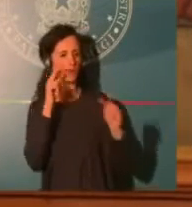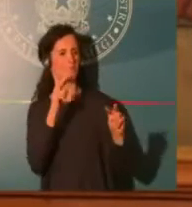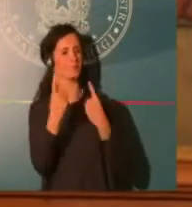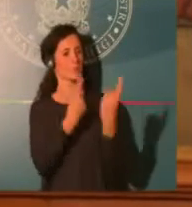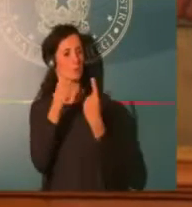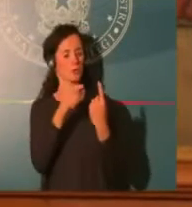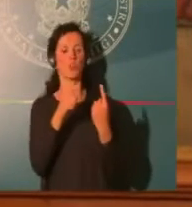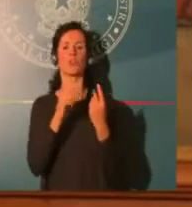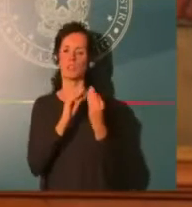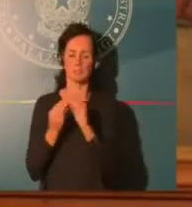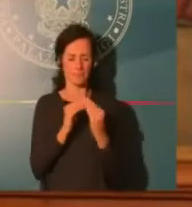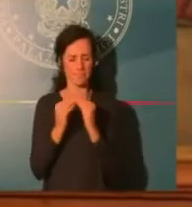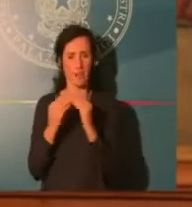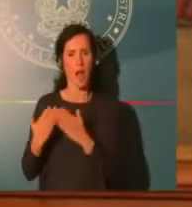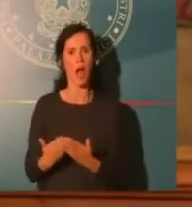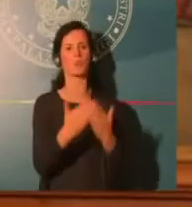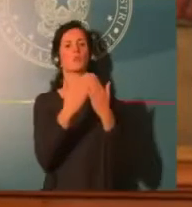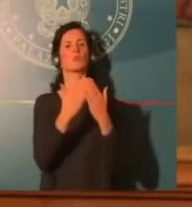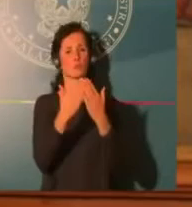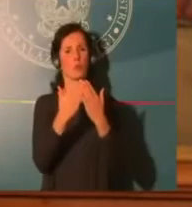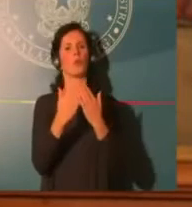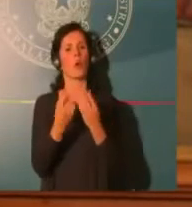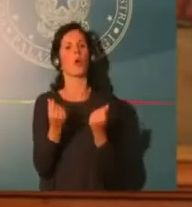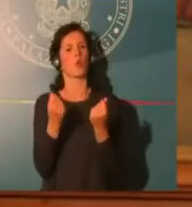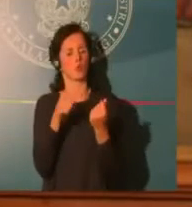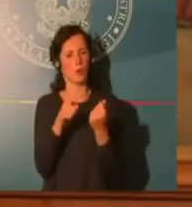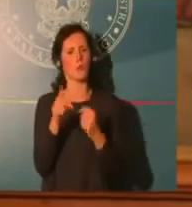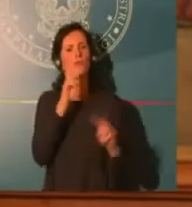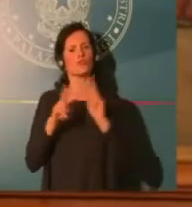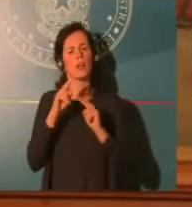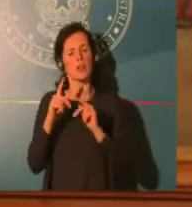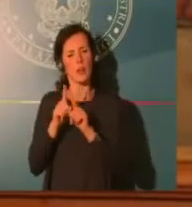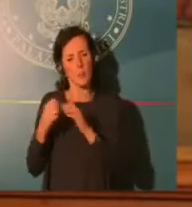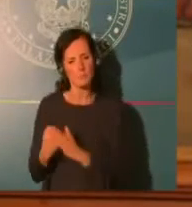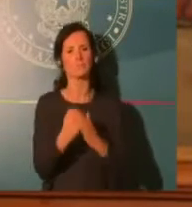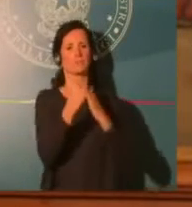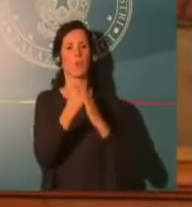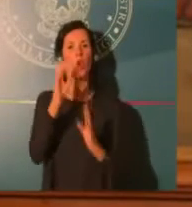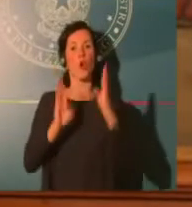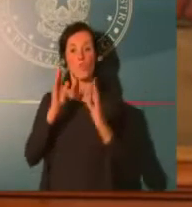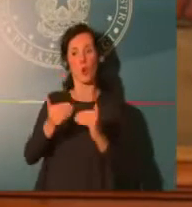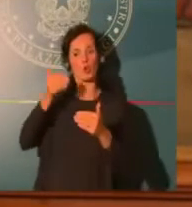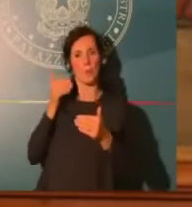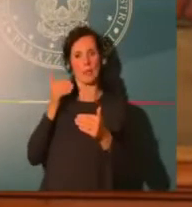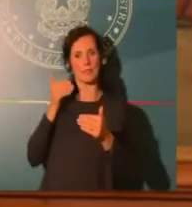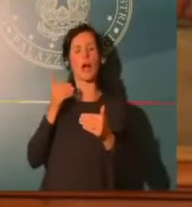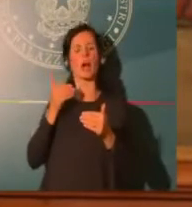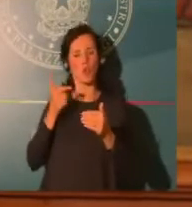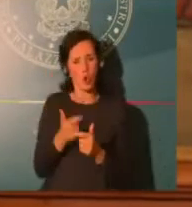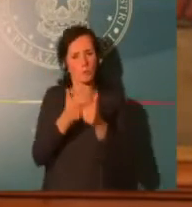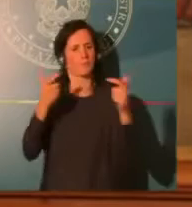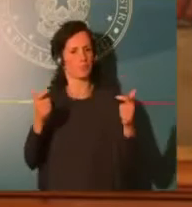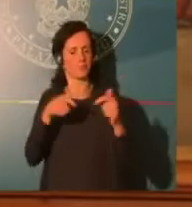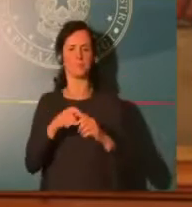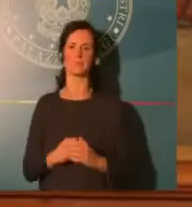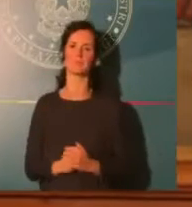passato. Come è stato detto, il contributo a fondo perduto sarà erogato automaticamente, senza bisogno di